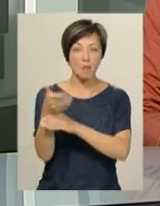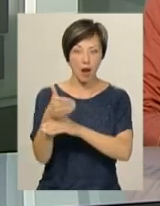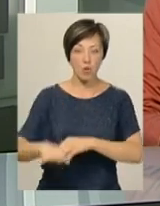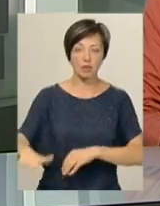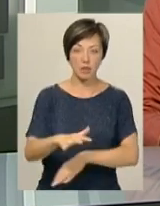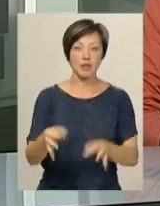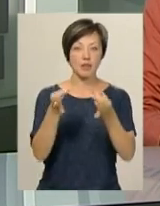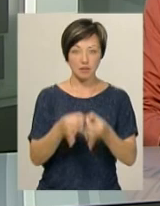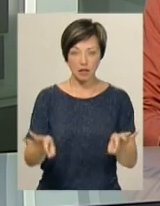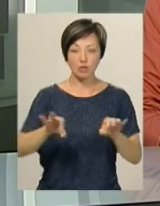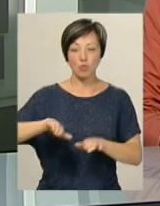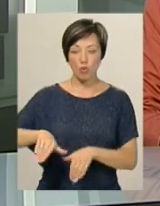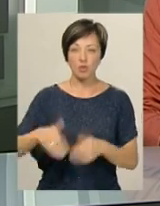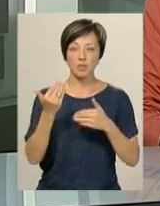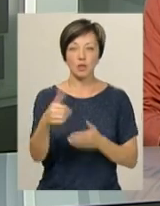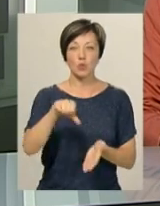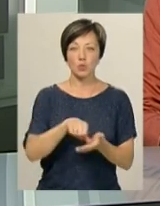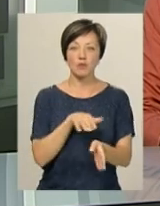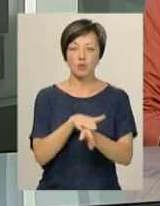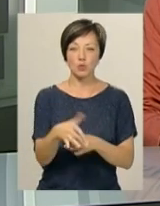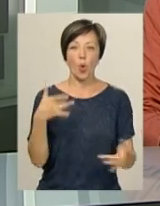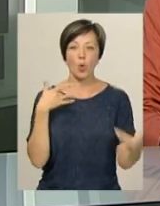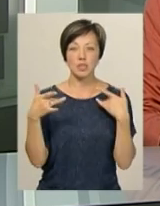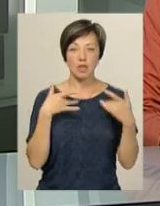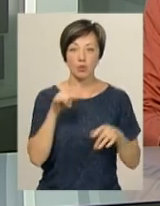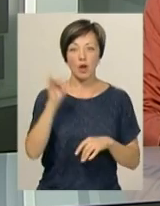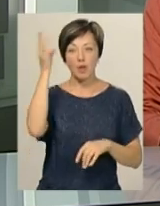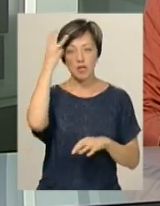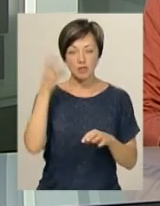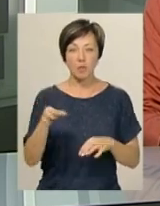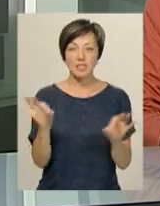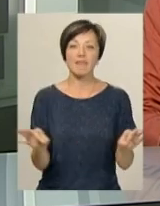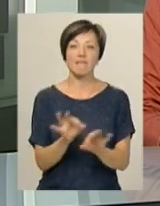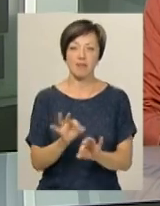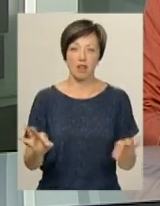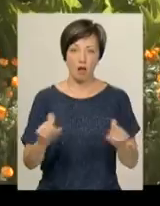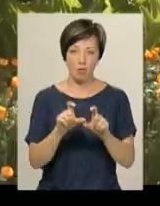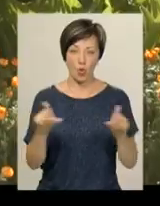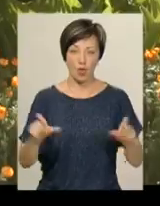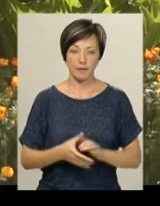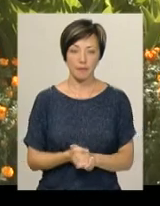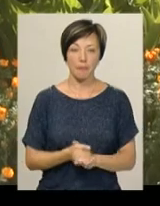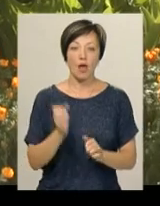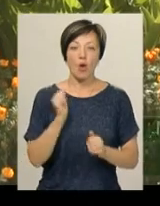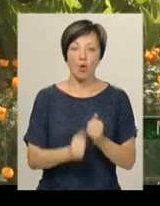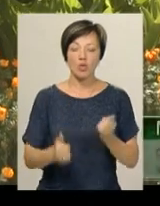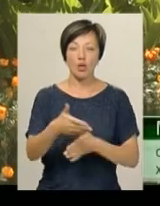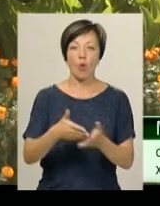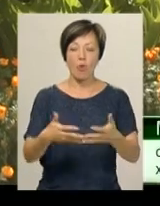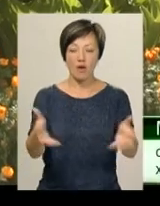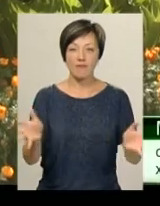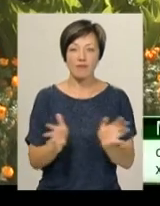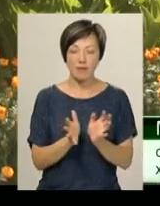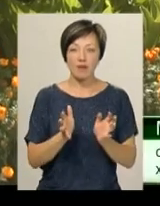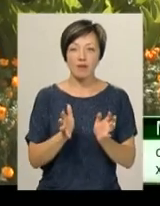Майдані Незалежності. Потім за їхньою участю відбудеться концерт у Хмельницькій обласній філармонії. Кожен хоровий колектив повинен